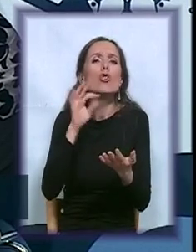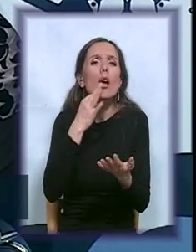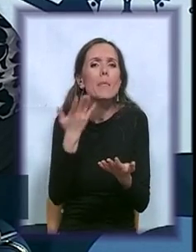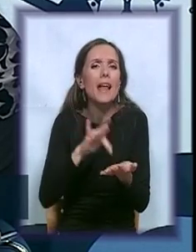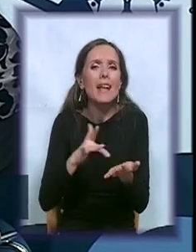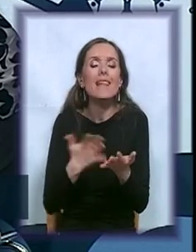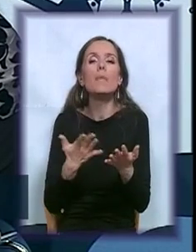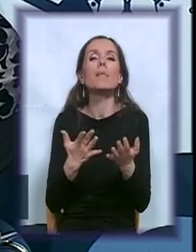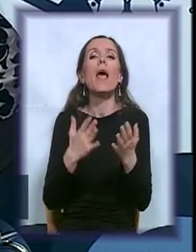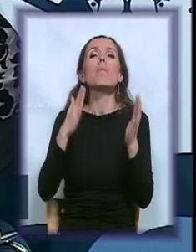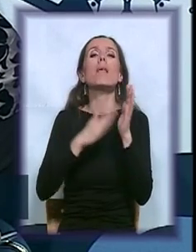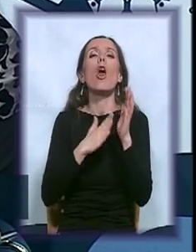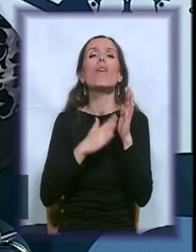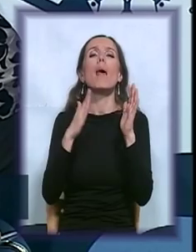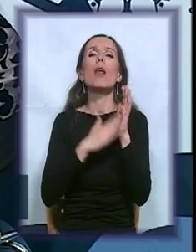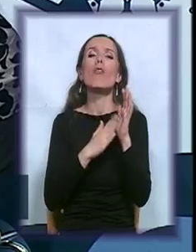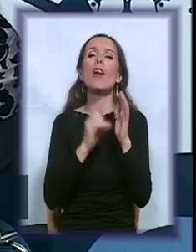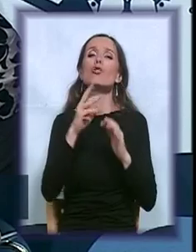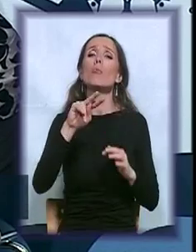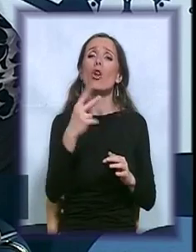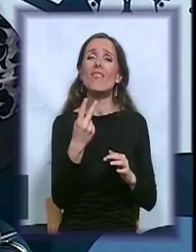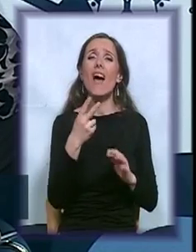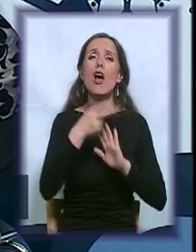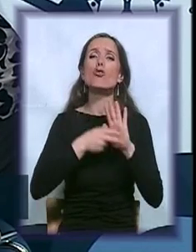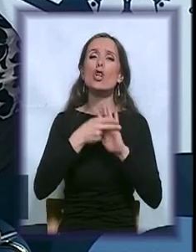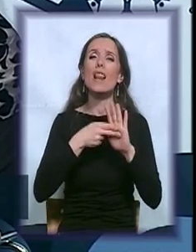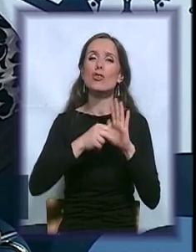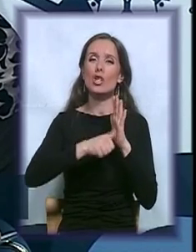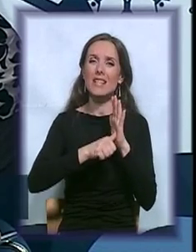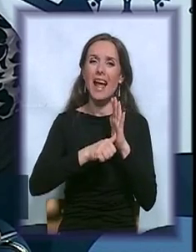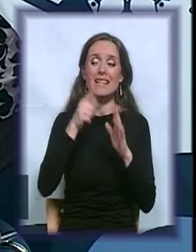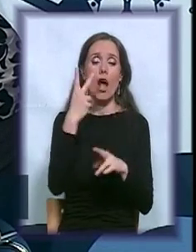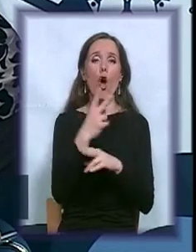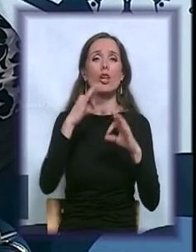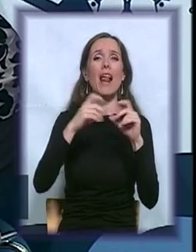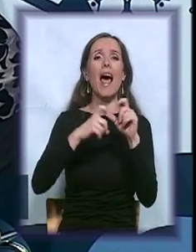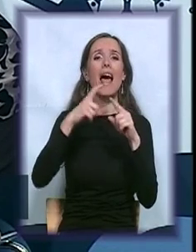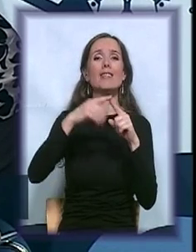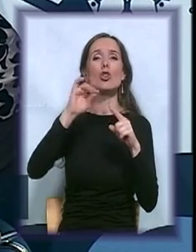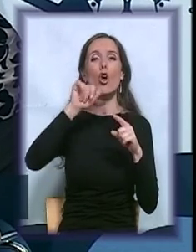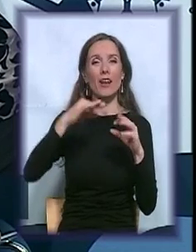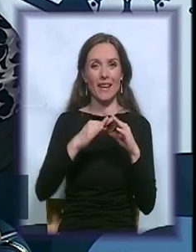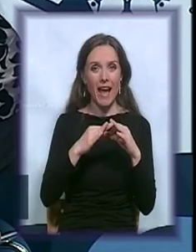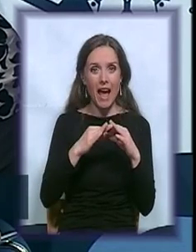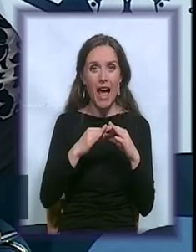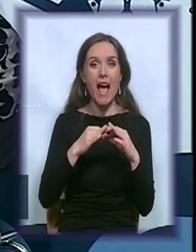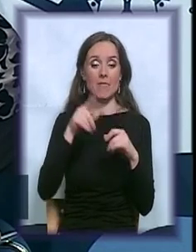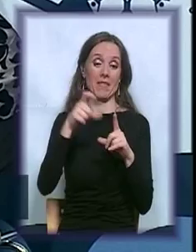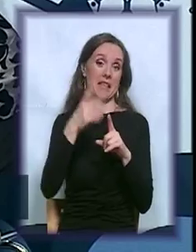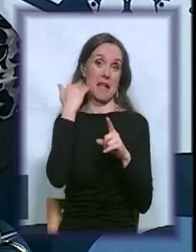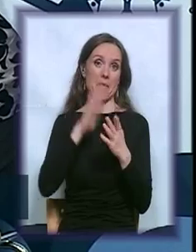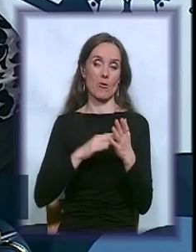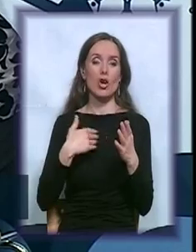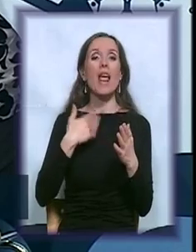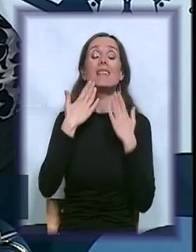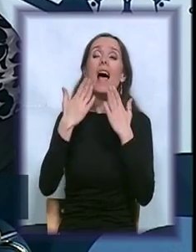Milovanovića 2, na žedničkoj stanici. Baš da je hotel Astoria, tu smo skoro od decembra i zahvali smo uvoznicima, pomagali nam,